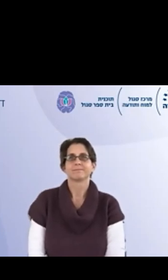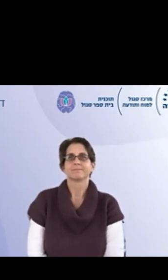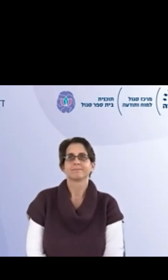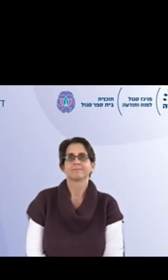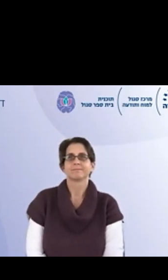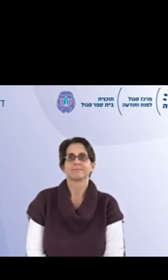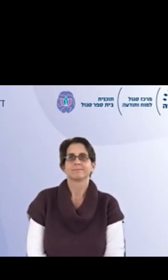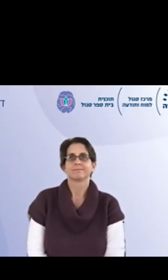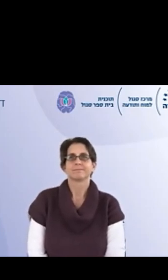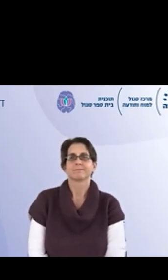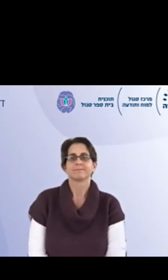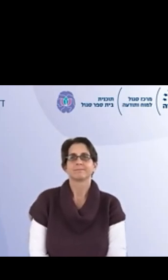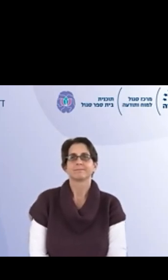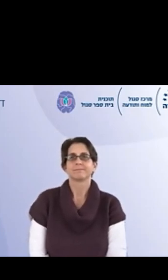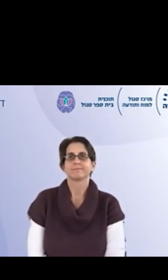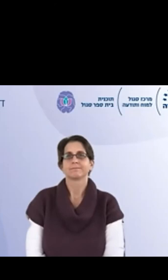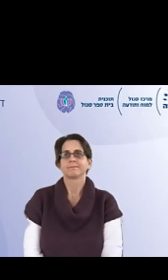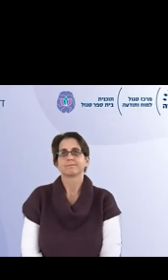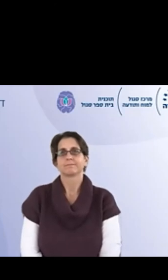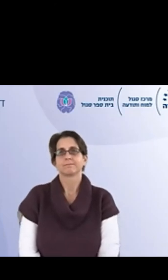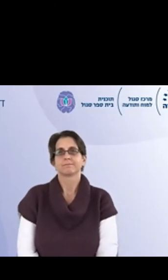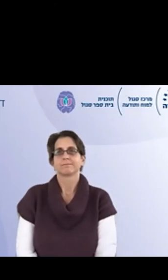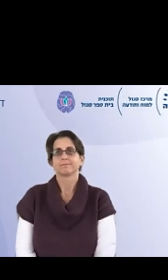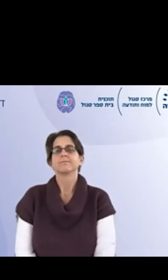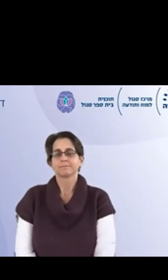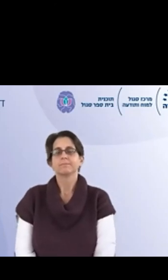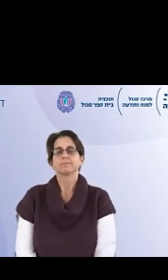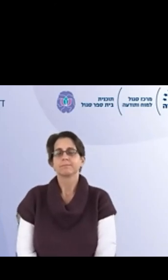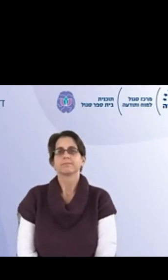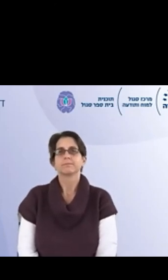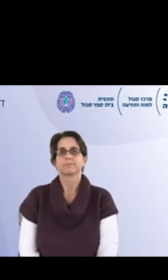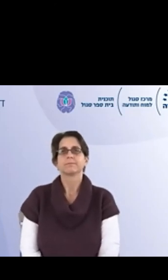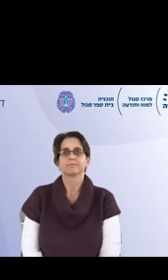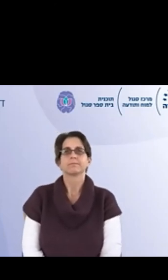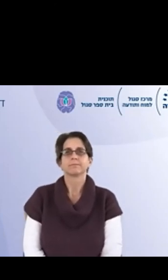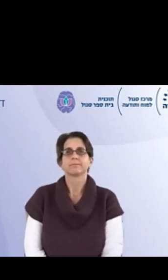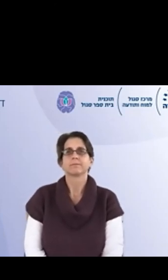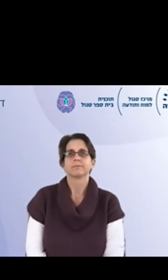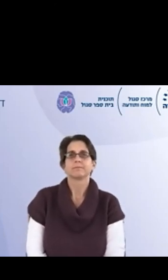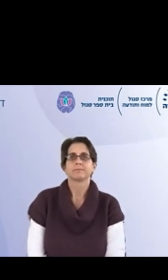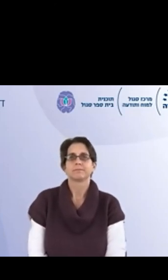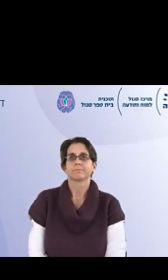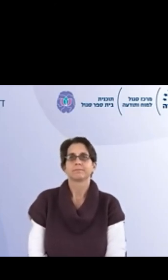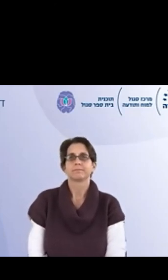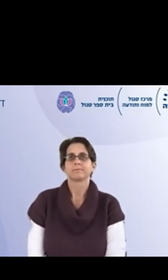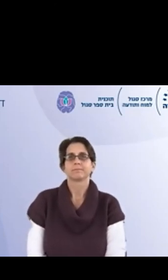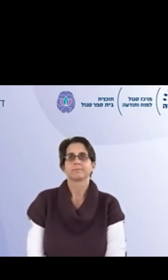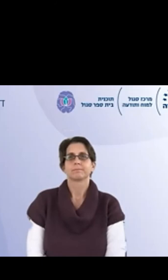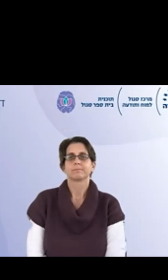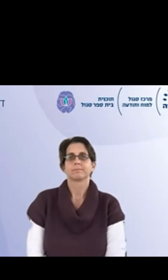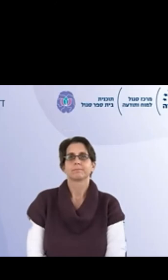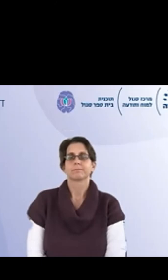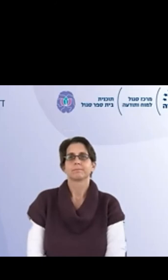וגם באמת ביקשנו מהם, לא לושבת ליד ילדים, שהם מכירים. אלה שתי דוגמאות, שבעצם